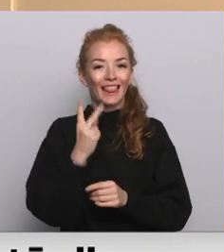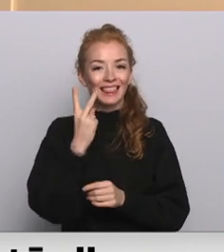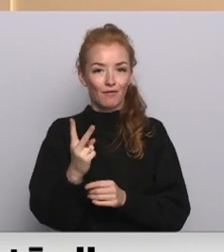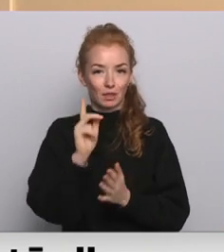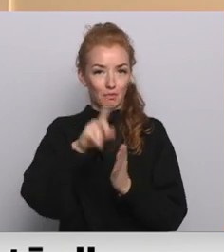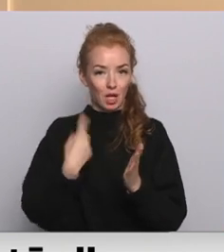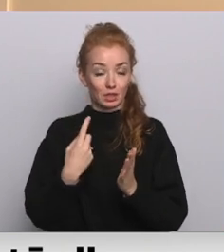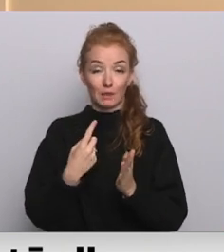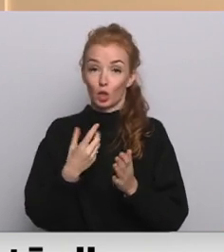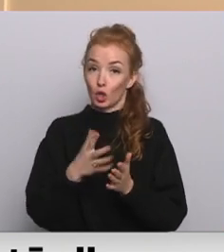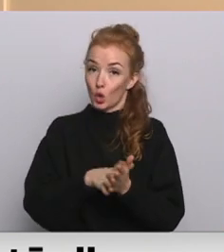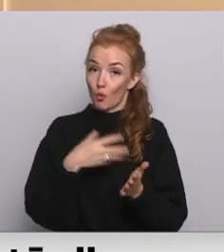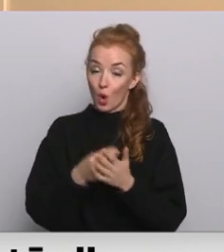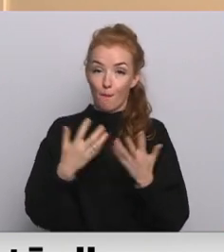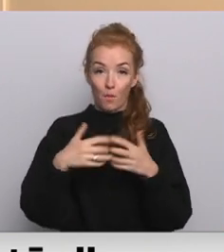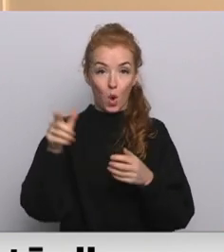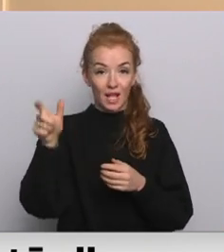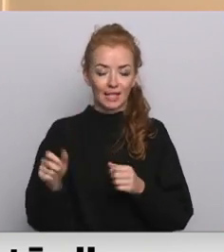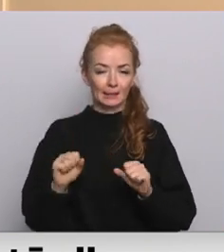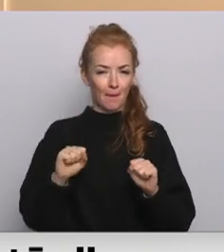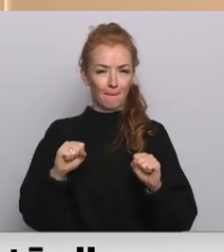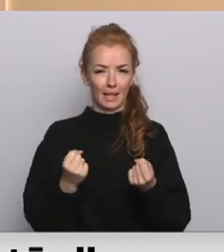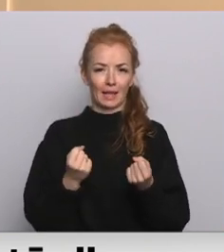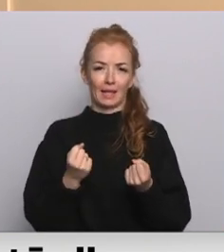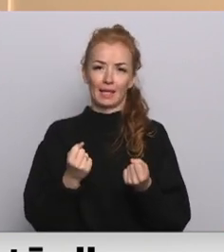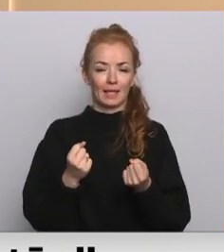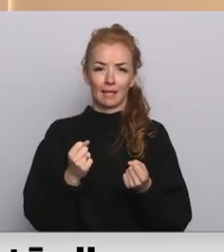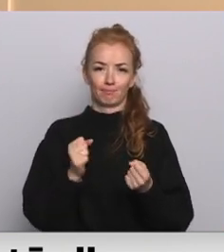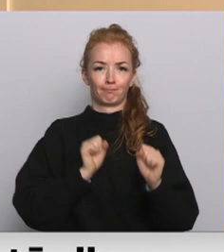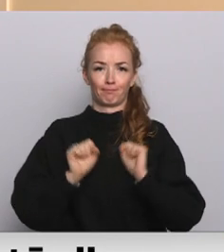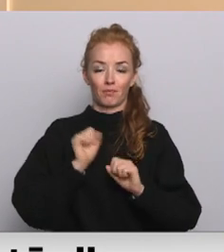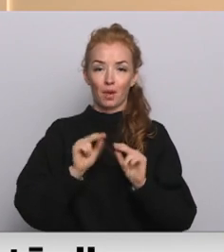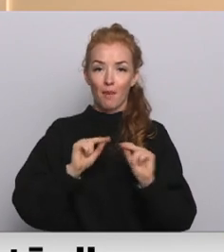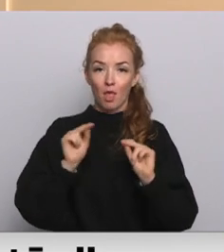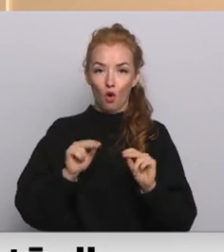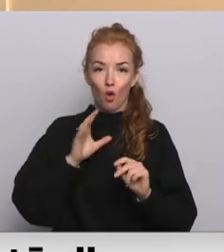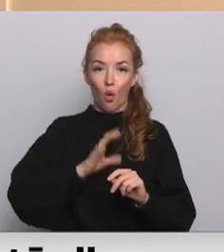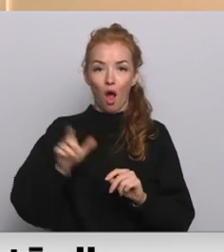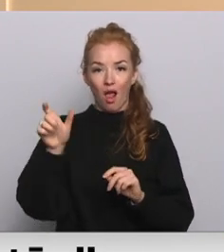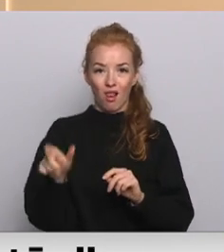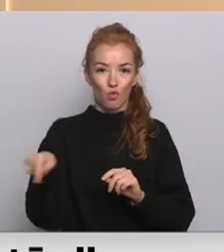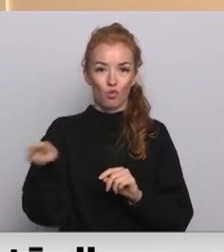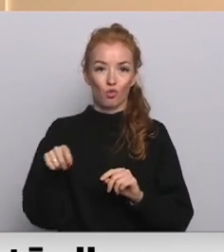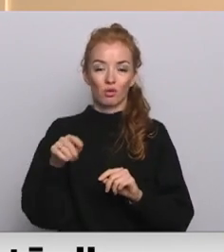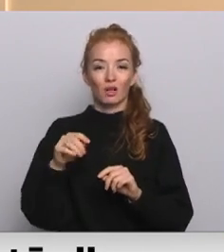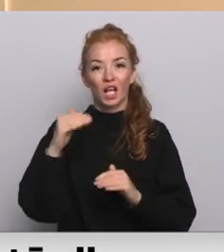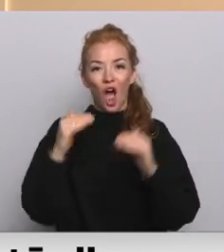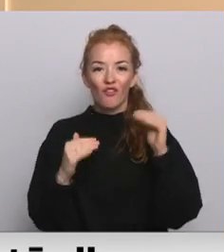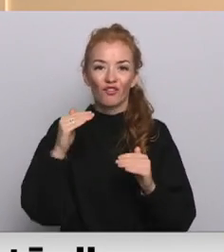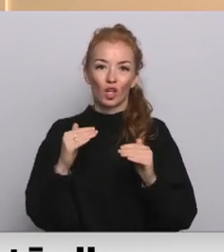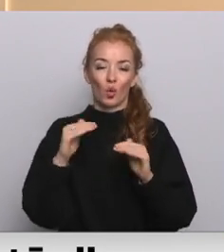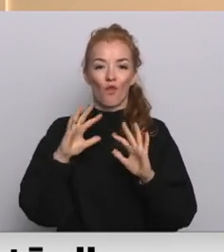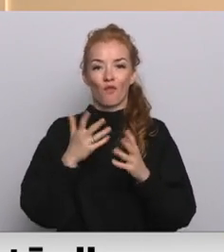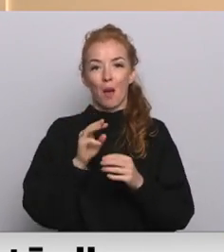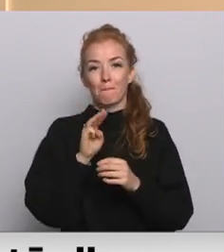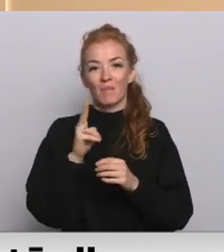Jo projām šobrīd politiķi diezgan spītīgi turās pie tā, ka pedagogu darba samaksa paukstināšanas grafiku vai vismaz ministra